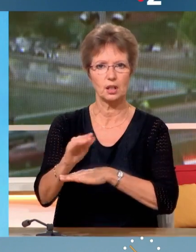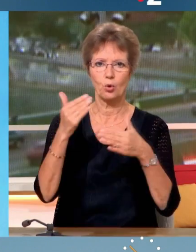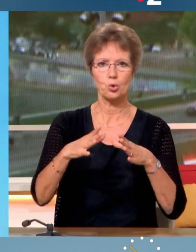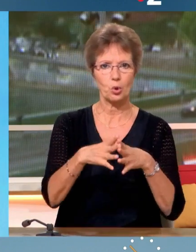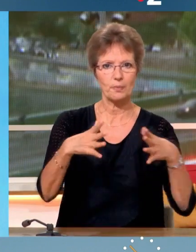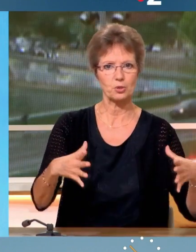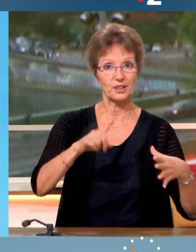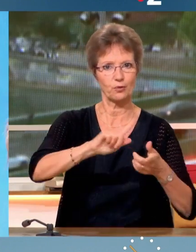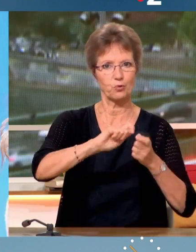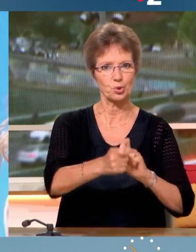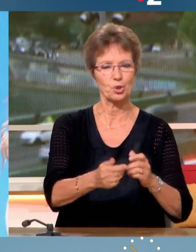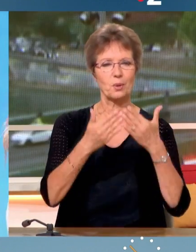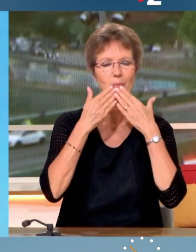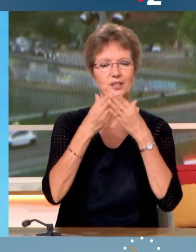changer. Merci beaucoup Thierry Mariani. Merci.